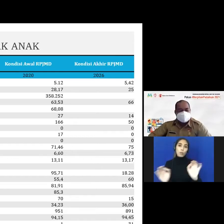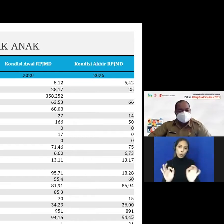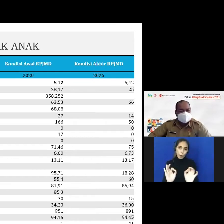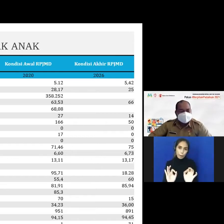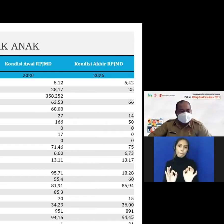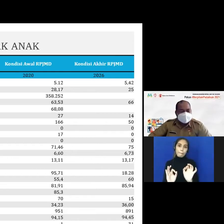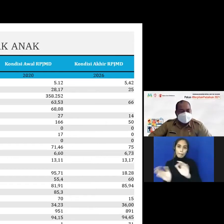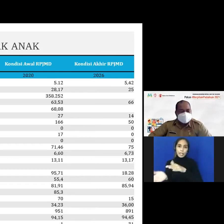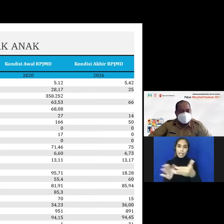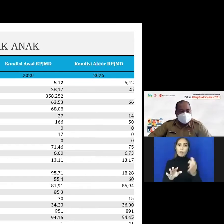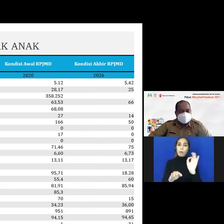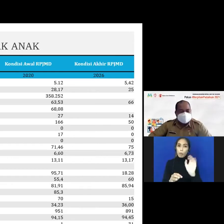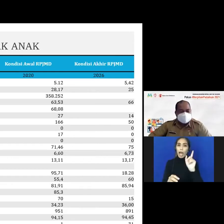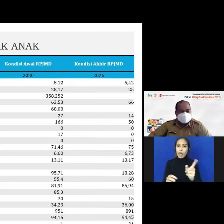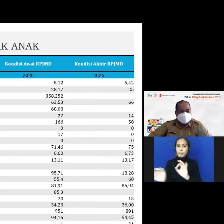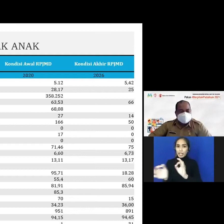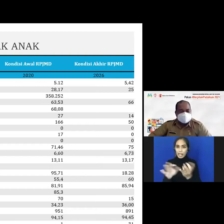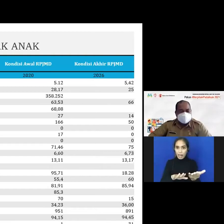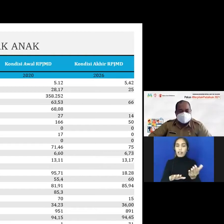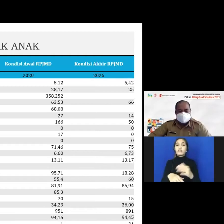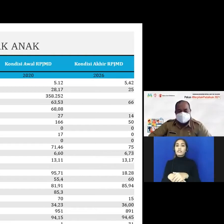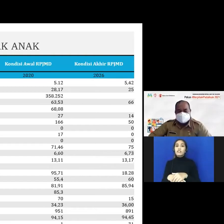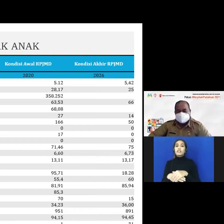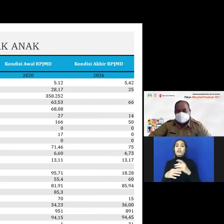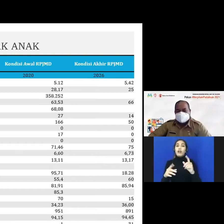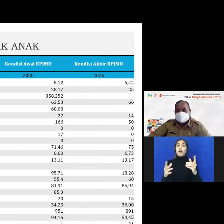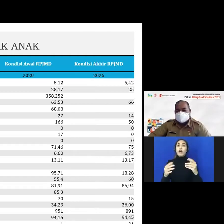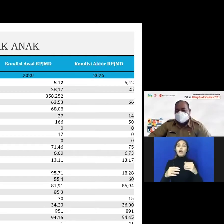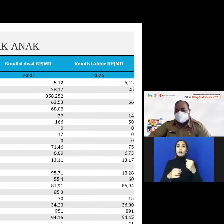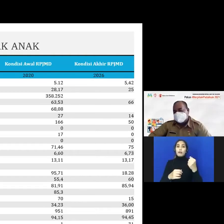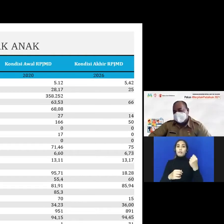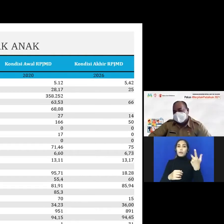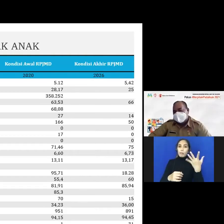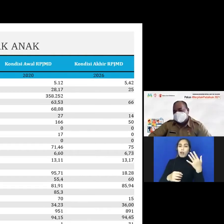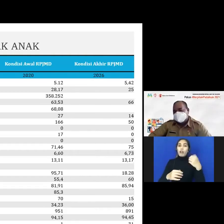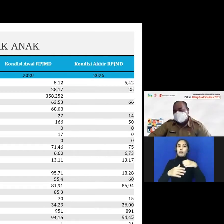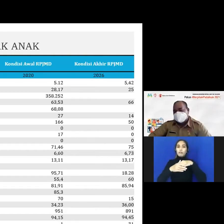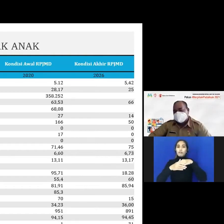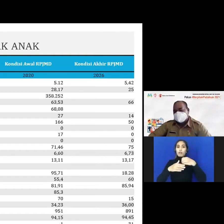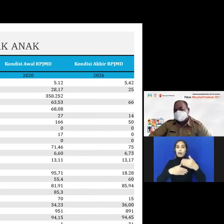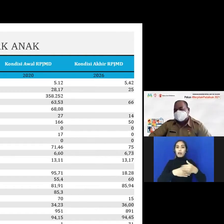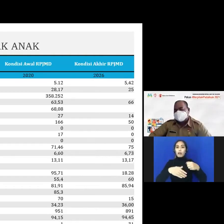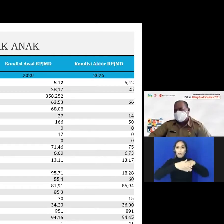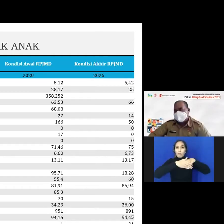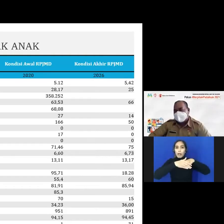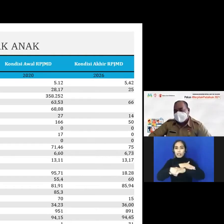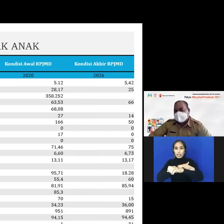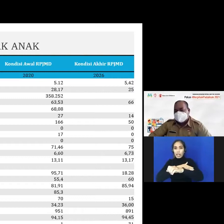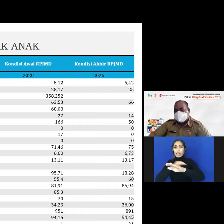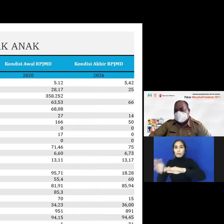pertahankan lalu angka kematian bayi baru lahir saat ini kita 17 kasus